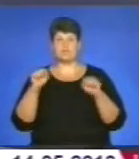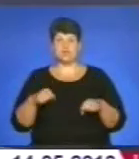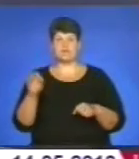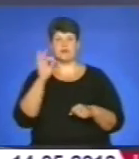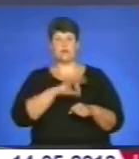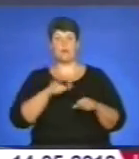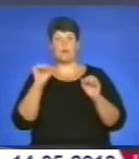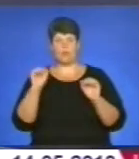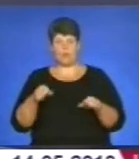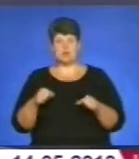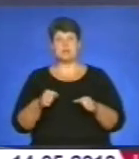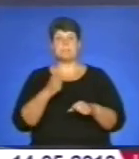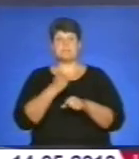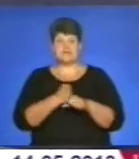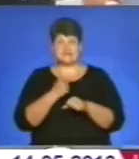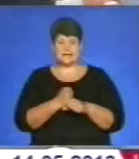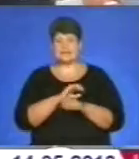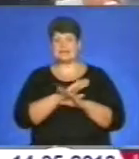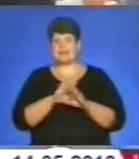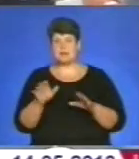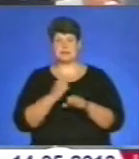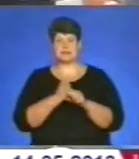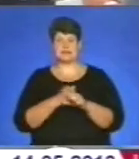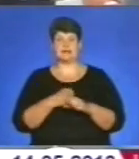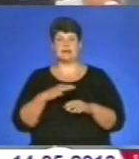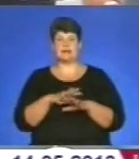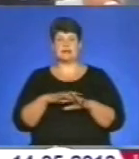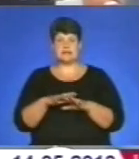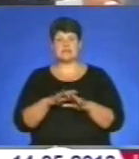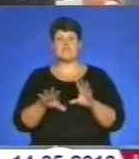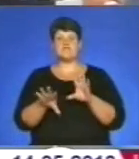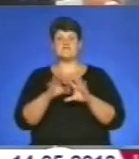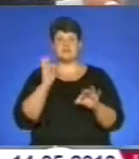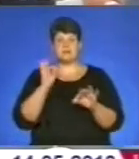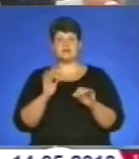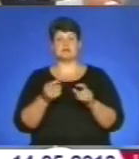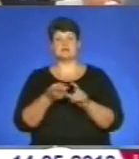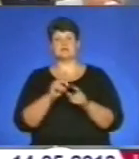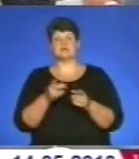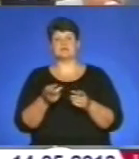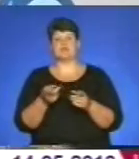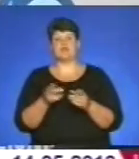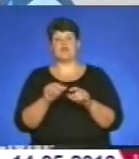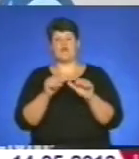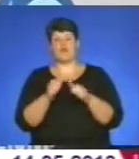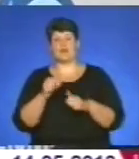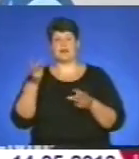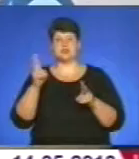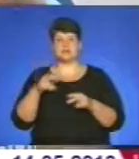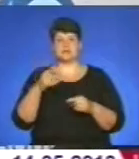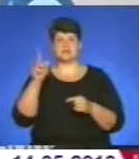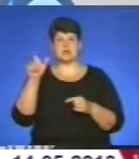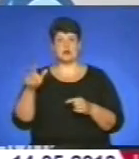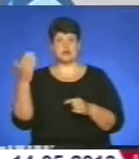може працездатне і непрацездатне населення. Вибір навчального закладу і форма навчання залишається за особою. Особа може